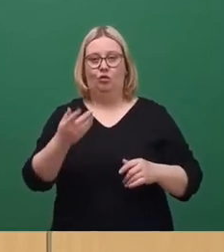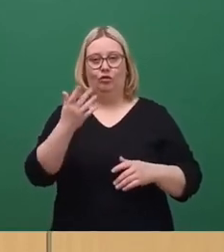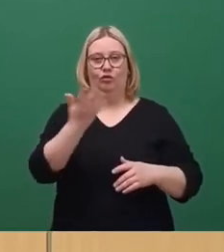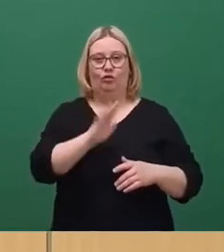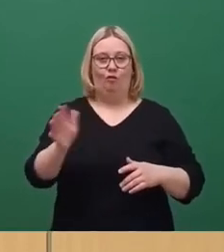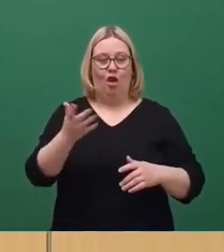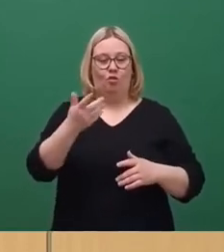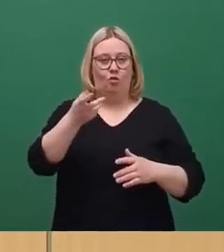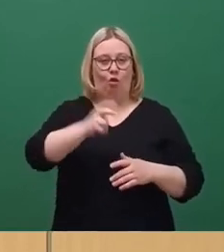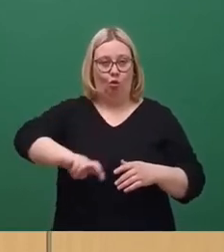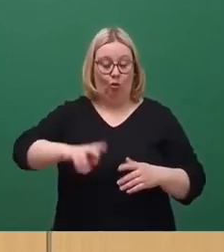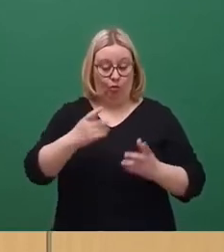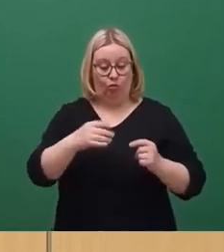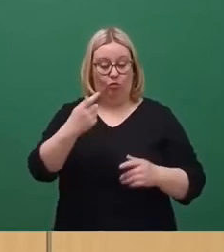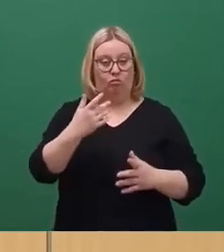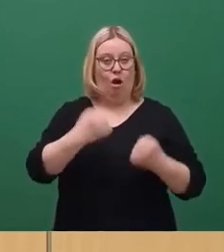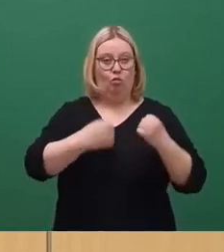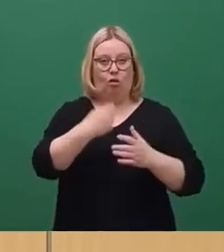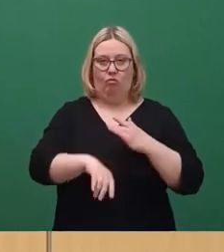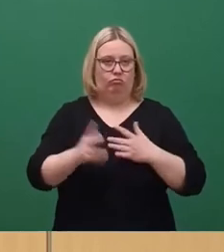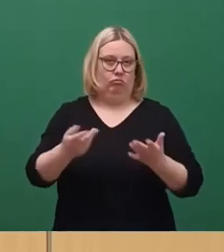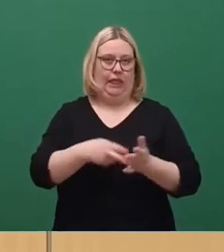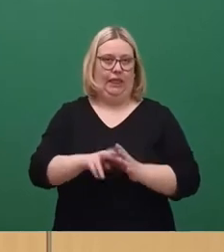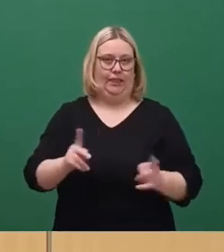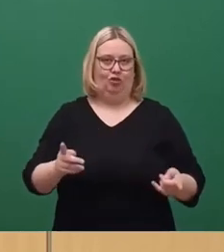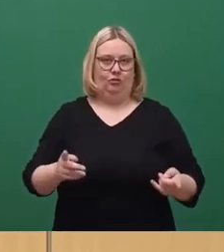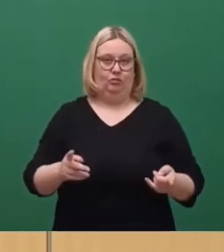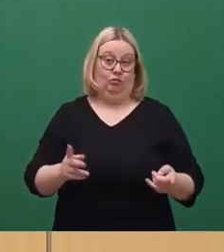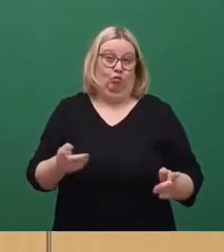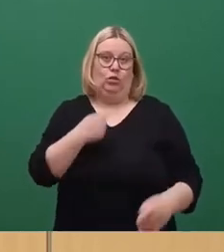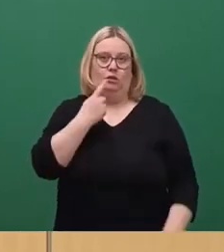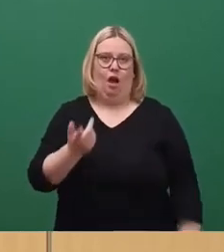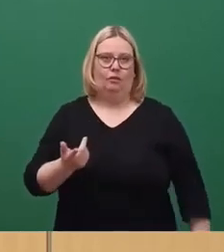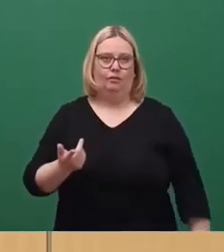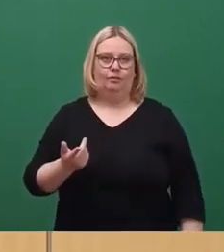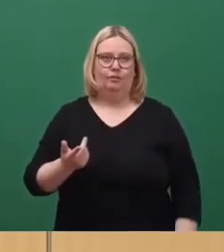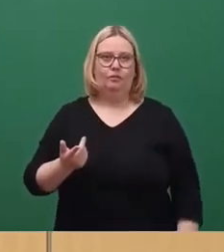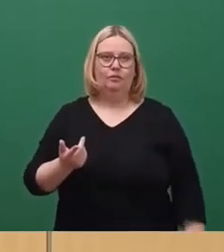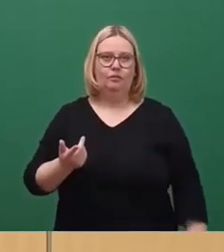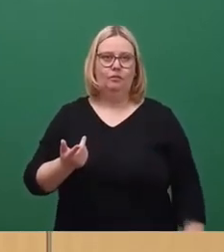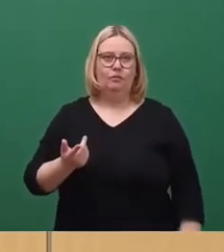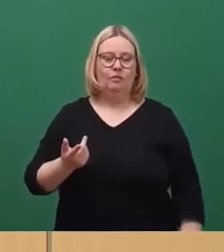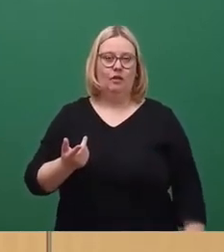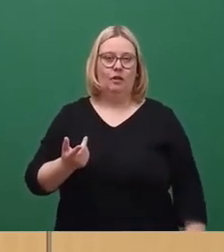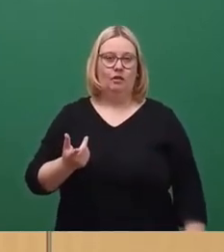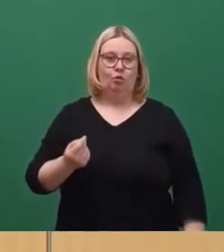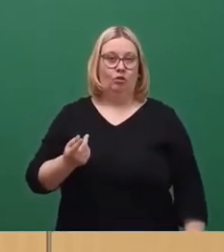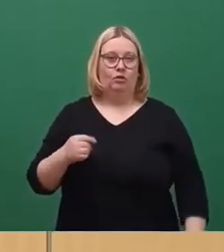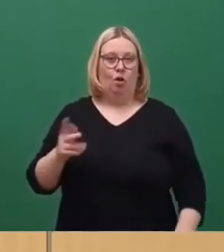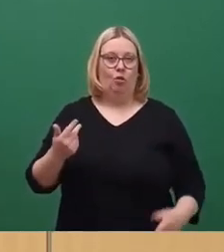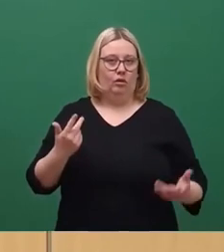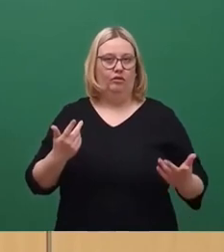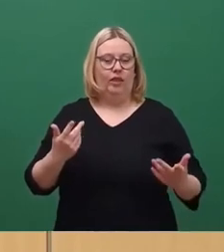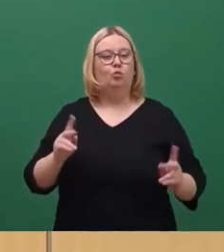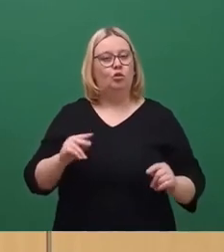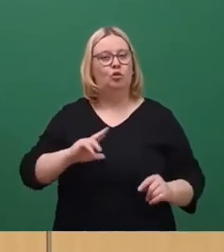Möglichkeit ist dann vorbei. So, das muss man auch sozusagen einfach mal aussprechen, weil damit, ich sagte ja, der Verkehr muss sozial und gerecht